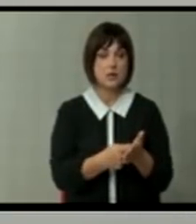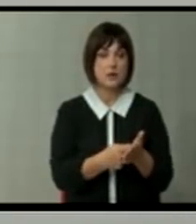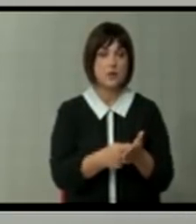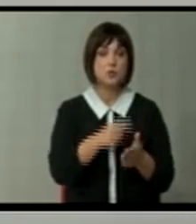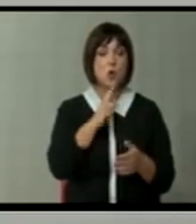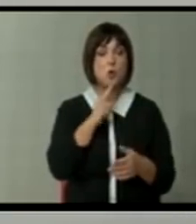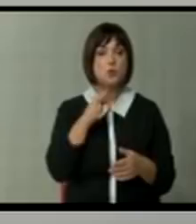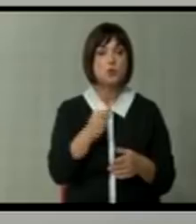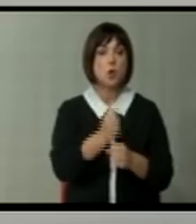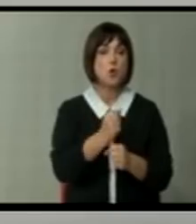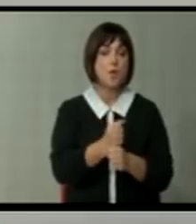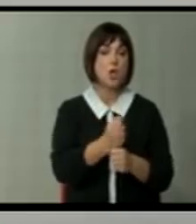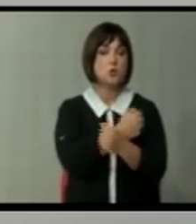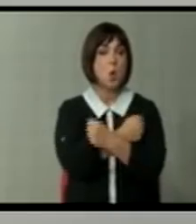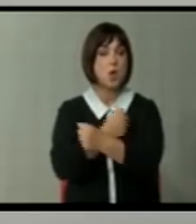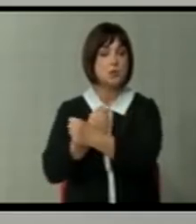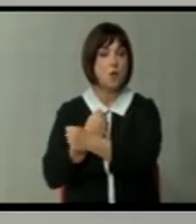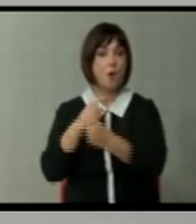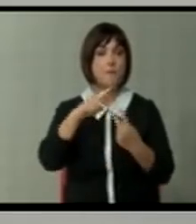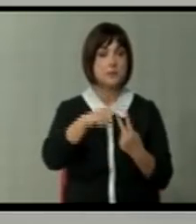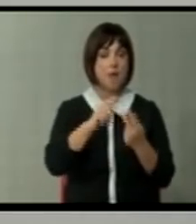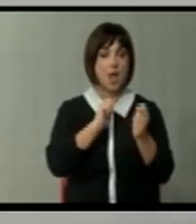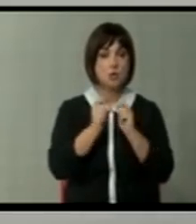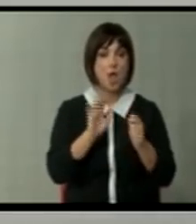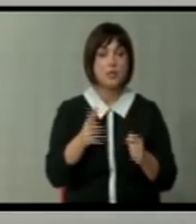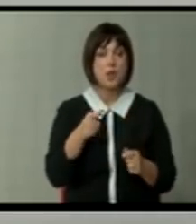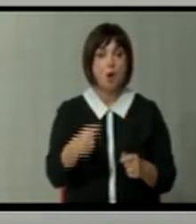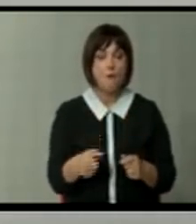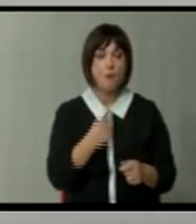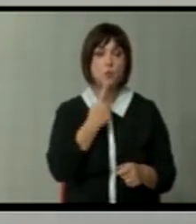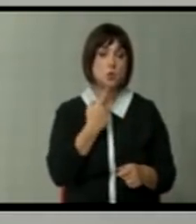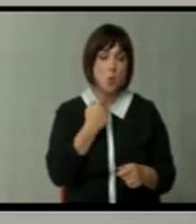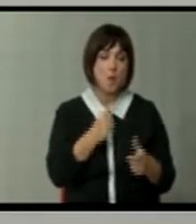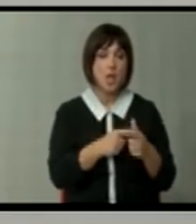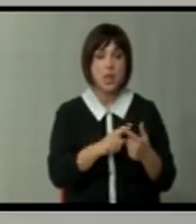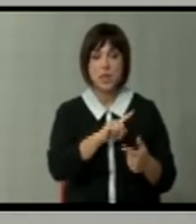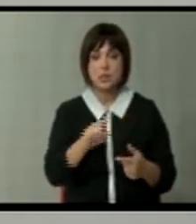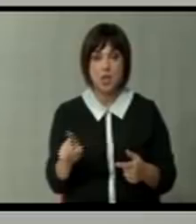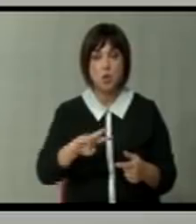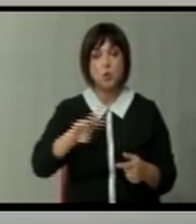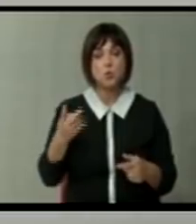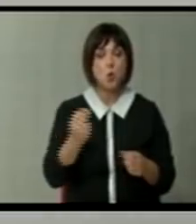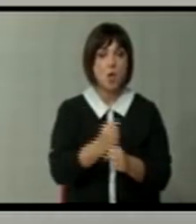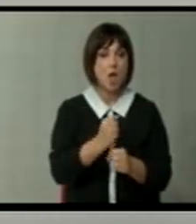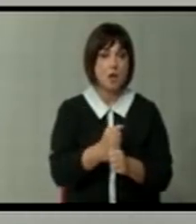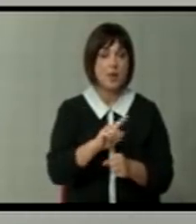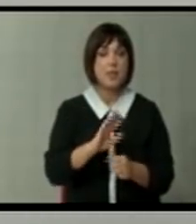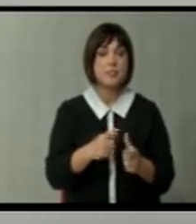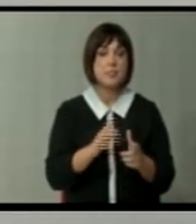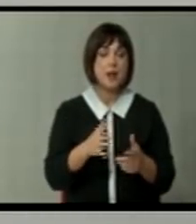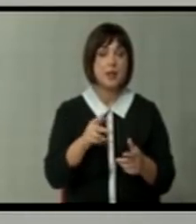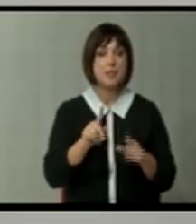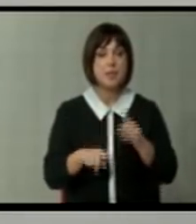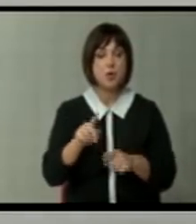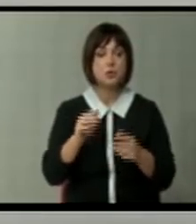за она што го надправи Зоран Зајев со Преспански одовор. Дали тоа некому му се допага или не, тоа е друга работа. Дали некој се согласува со